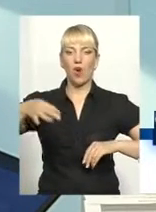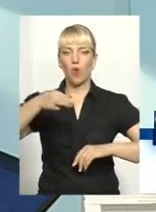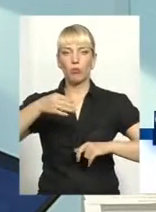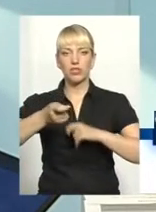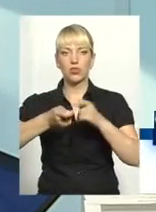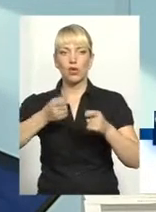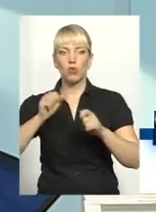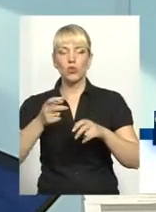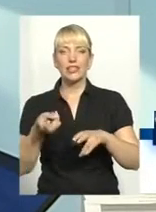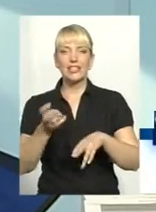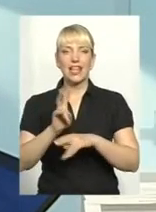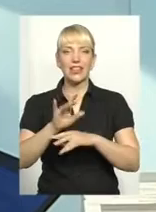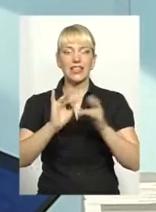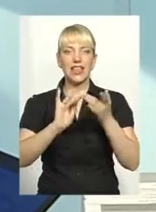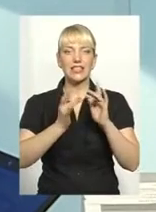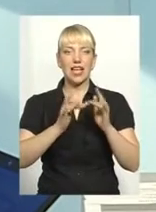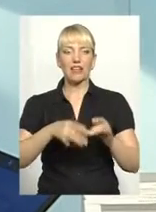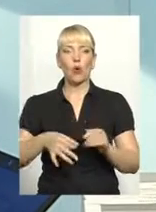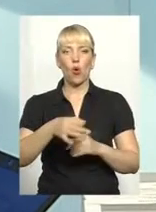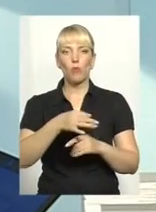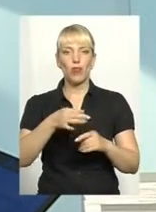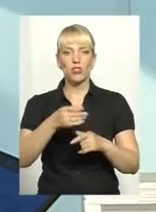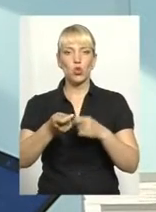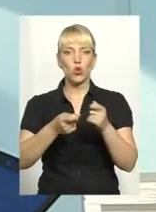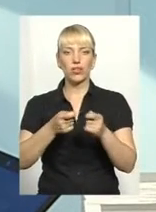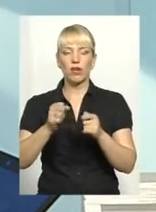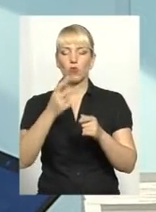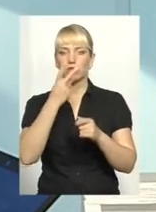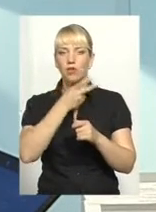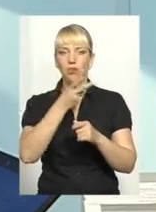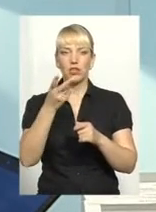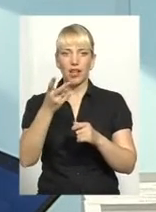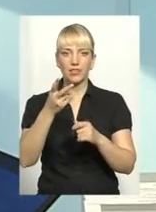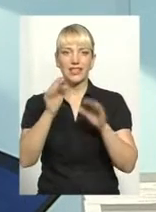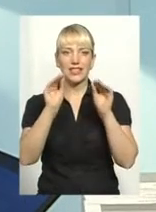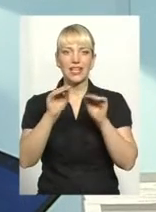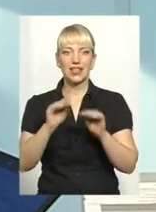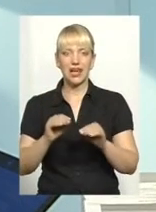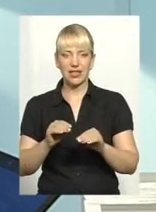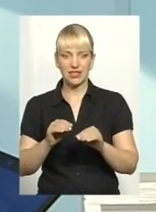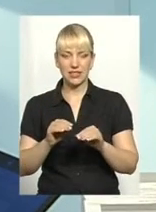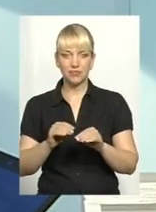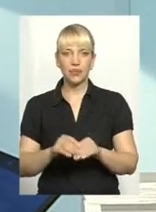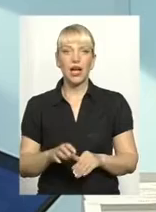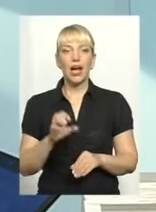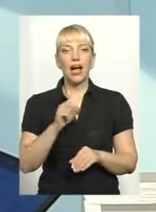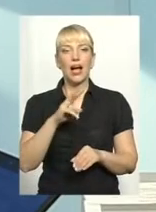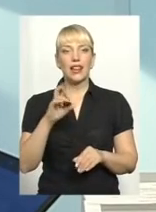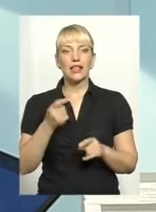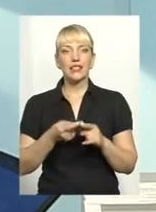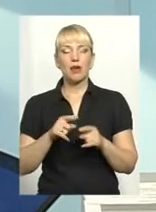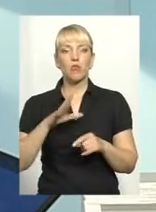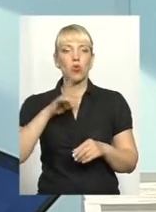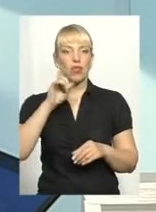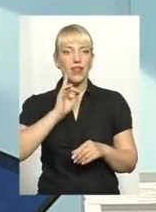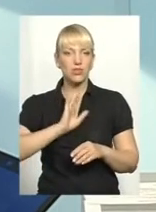адміністрації, переглянути будь-яку декларацію тої чи іншої посадової особи. Але це було незручно,